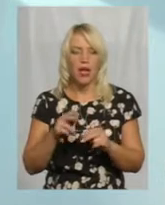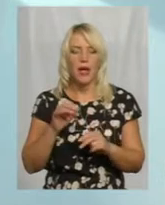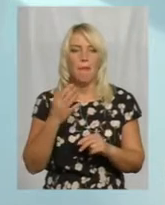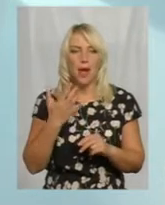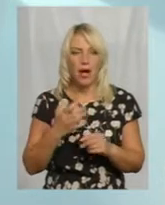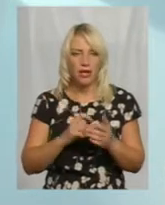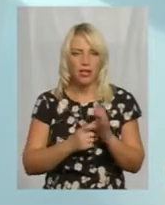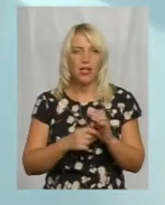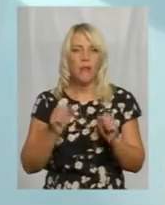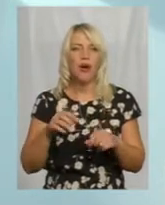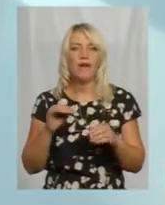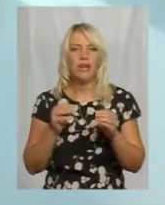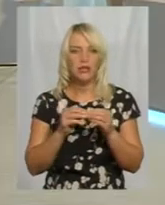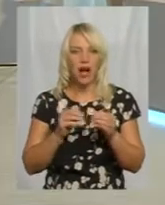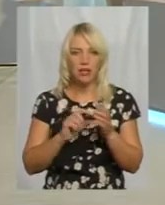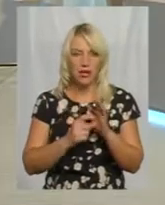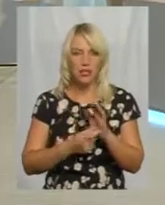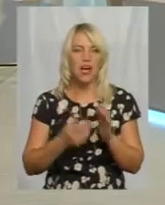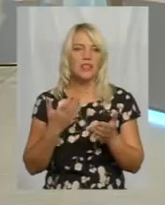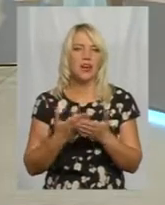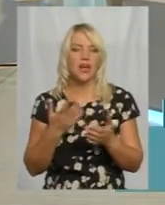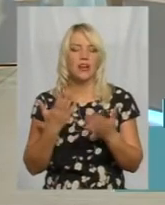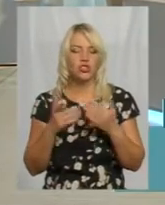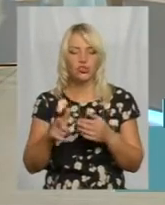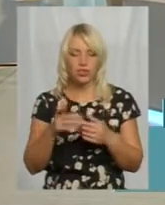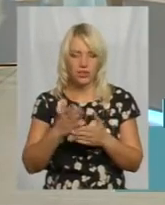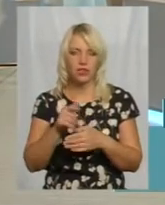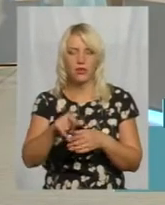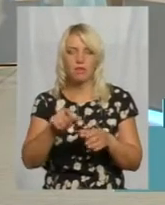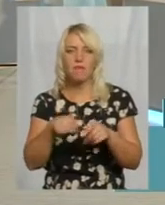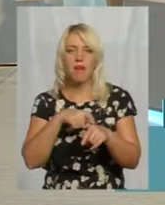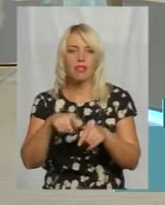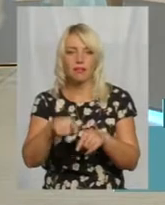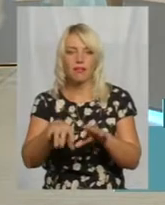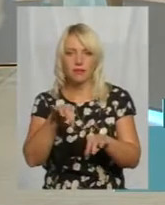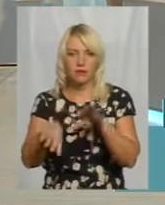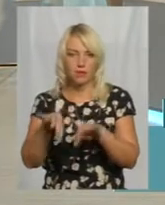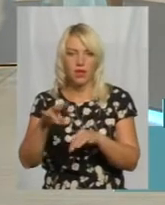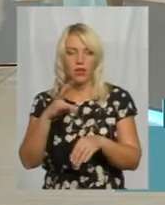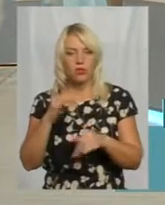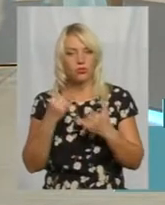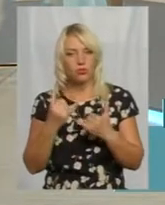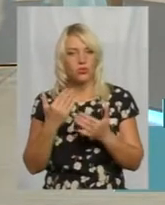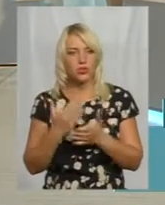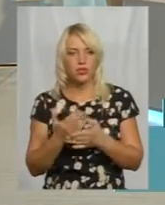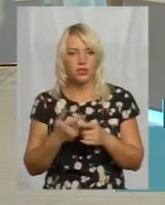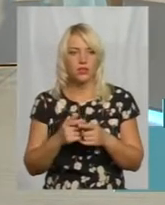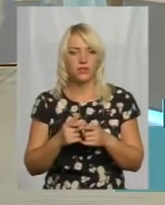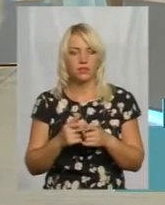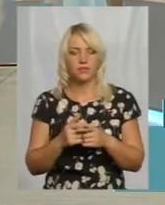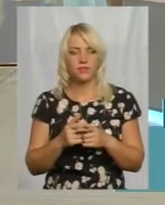'ятих, і, можливо, і в десятих класах, де є, якщо є теми у старих підручниках, можна користуватися. Але сьогодні, йдучи на